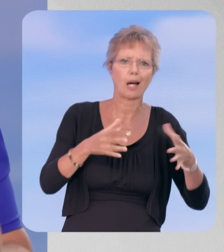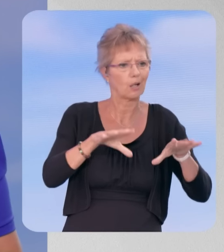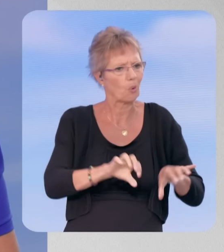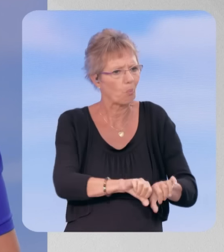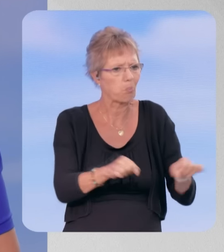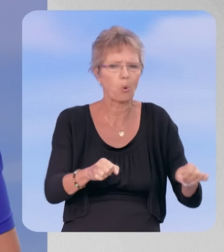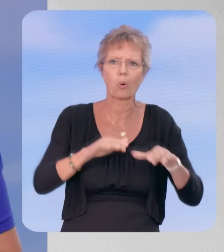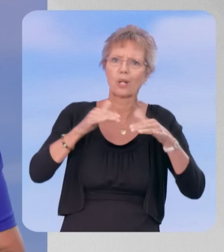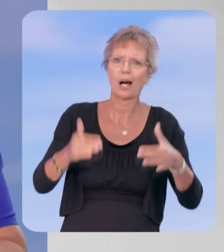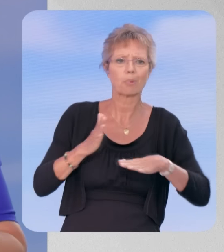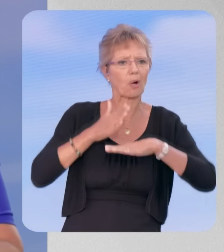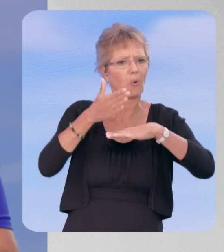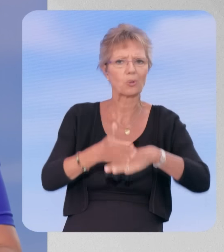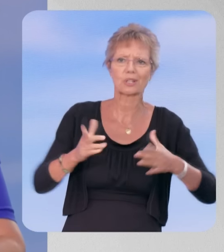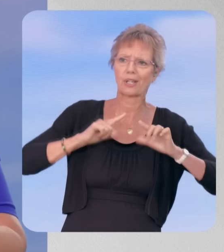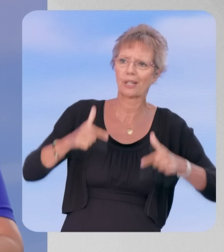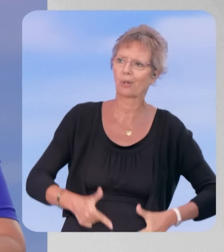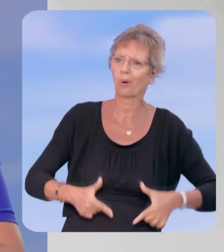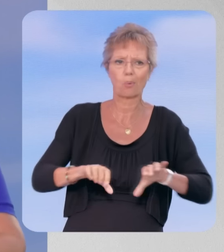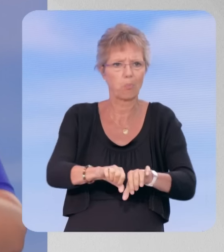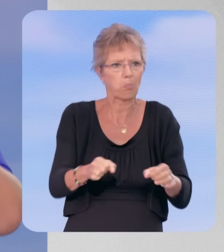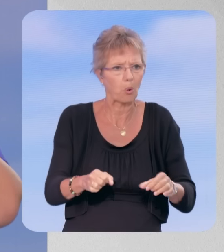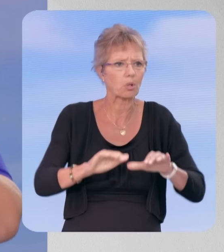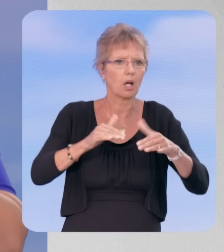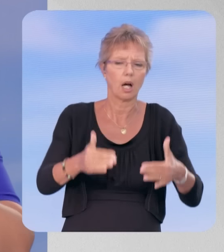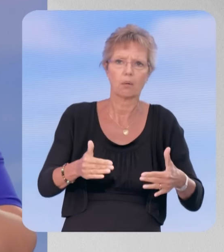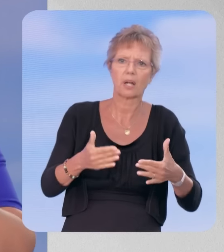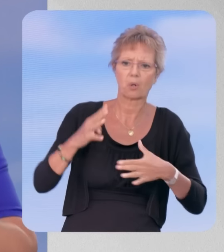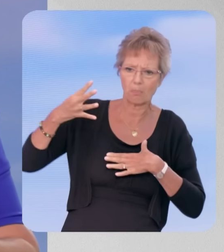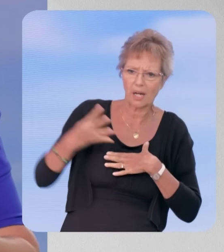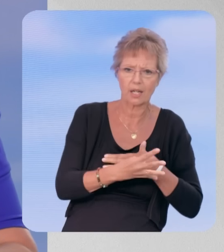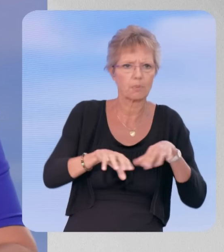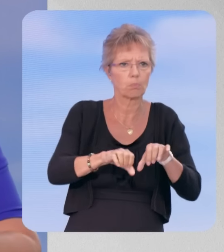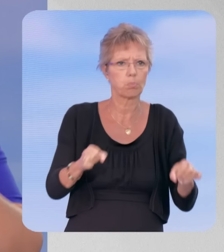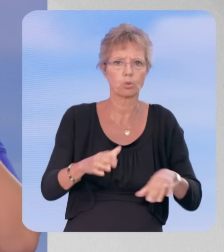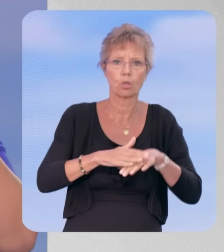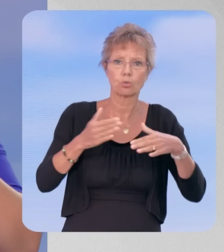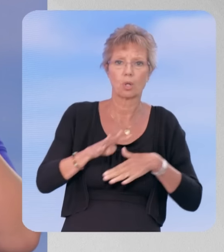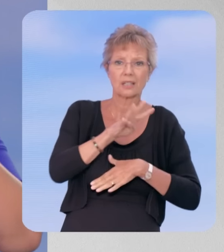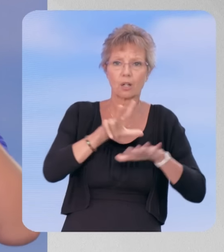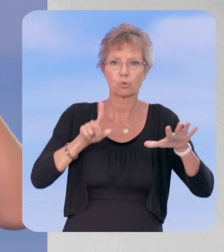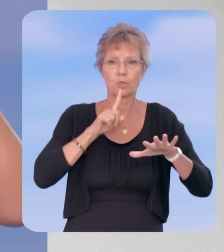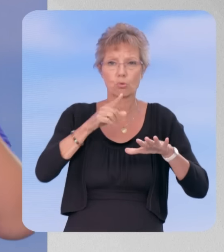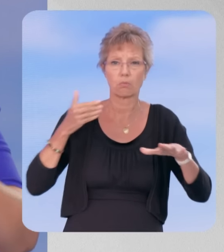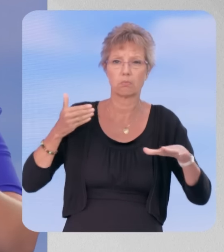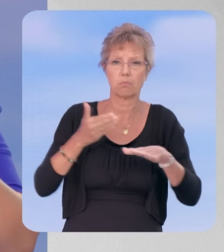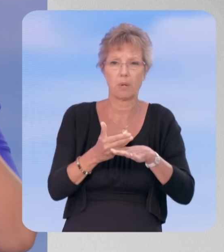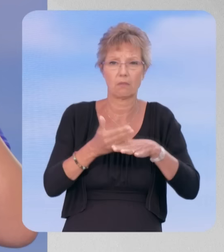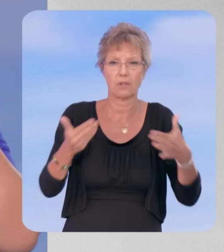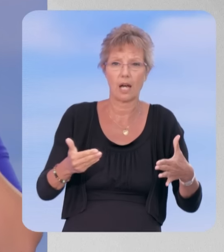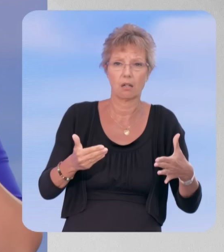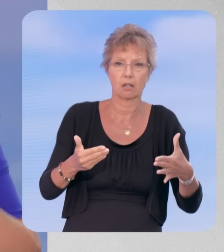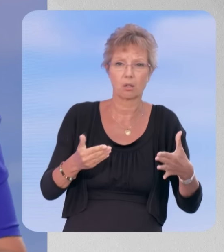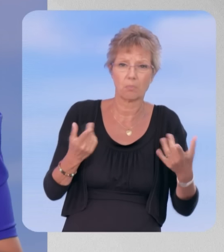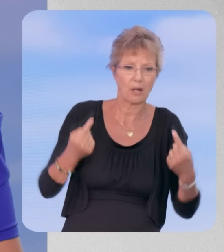une trêve pendant les Jeux Paralympiques et qui refuse depuis maintenant 48 jours d'un gouvernement démissionnaire, ce qui est le record de la 5e